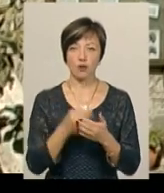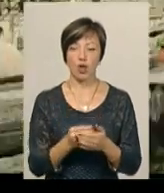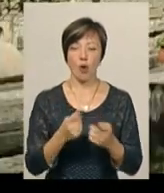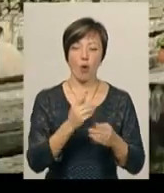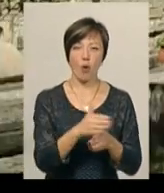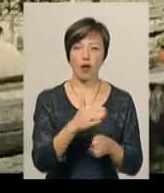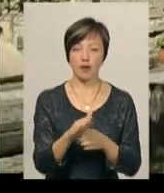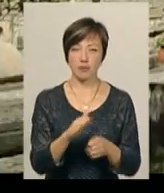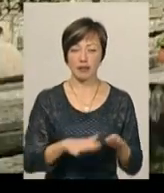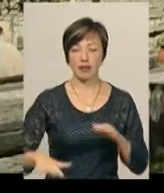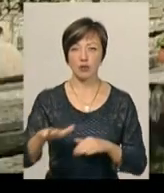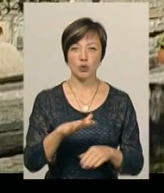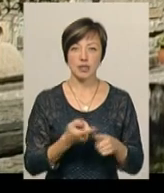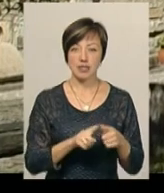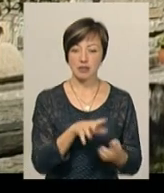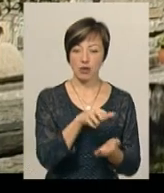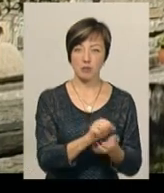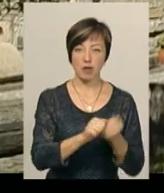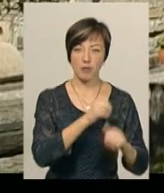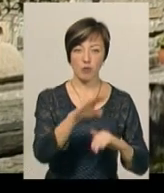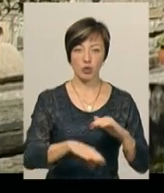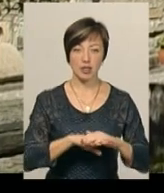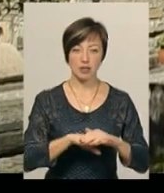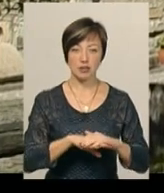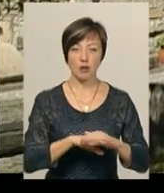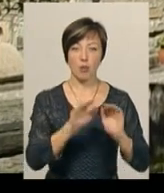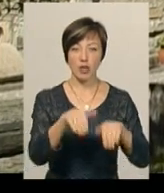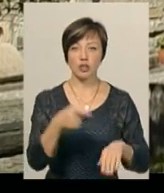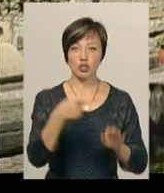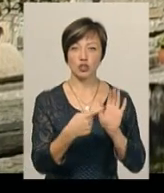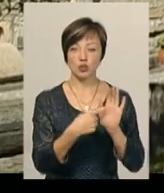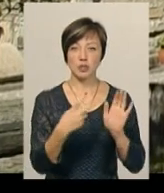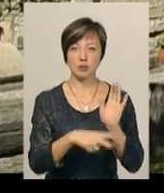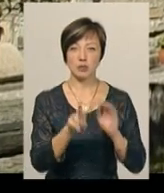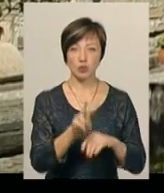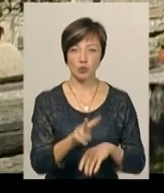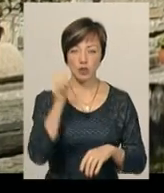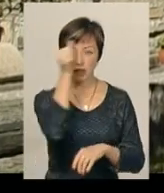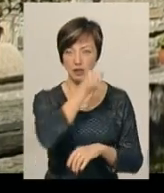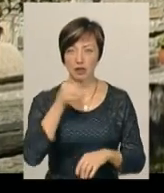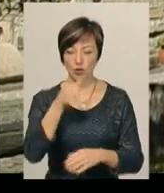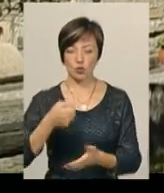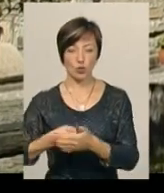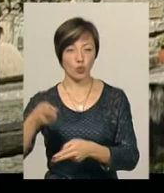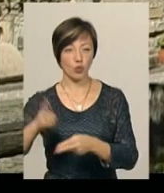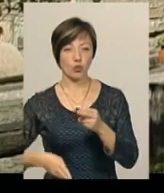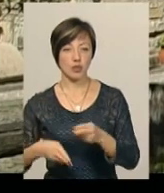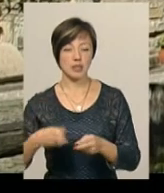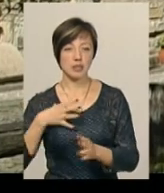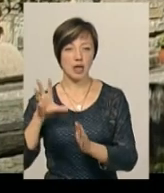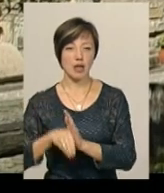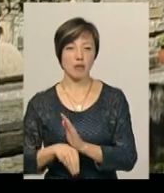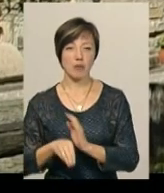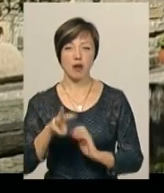території. Хронологія – зокрема, від захоплення Кам'янеця Подільського та Поділля 1672-го, і закінчуючи загибель